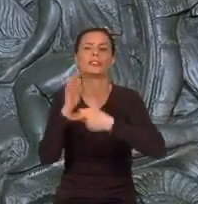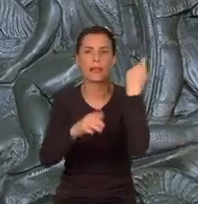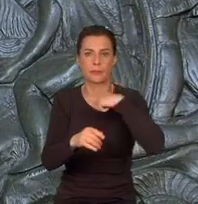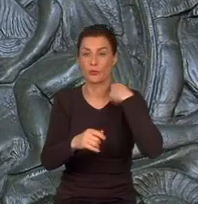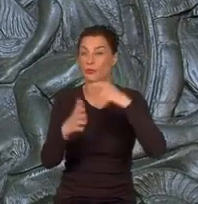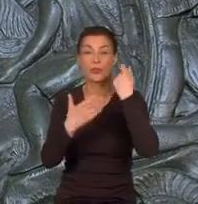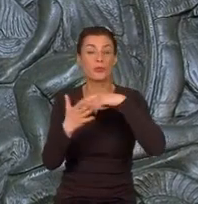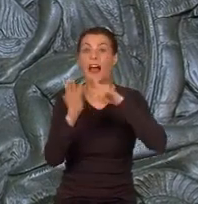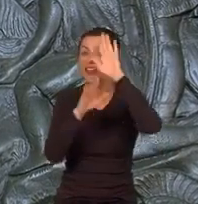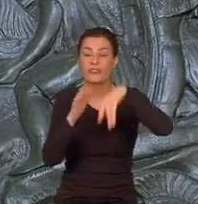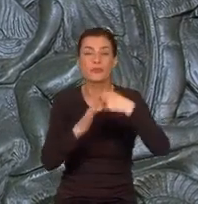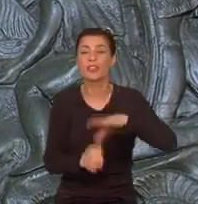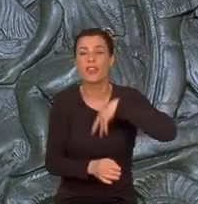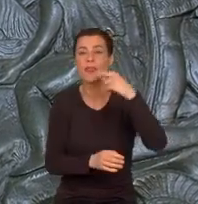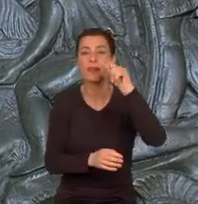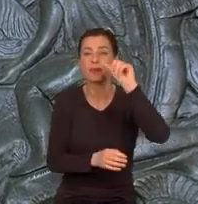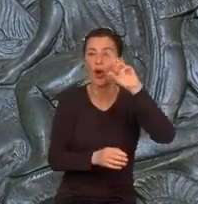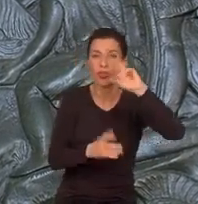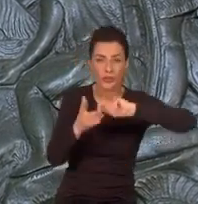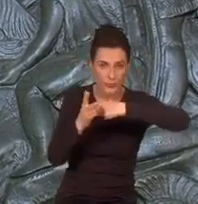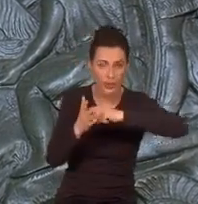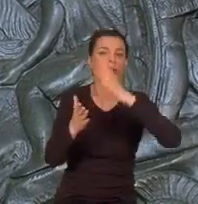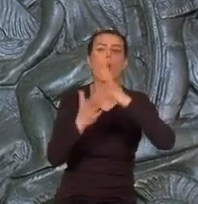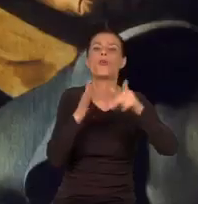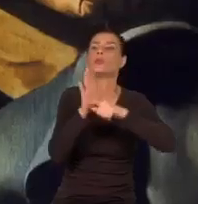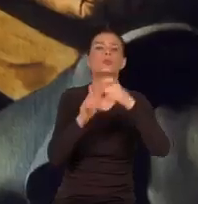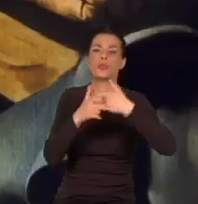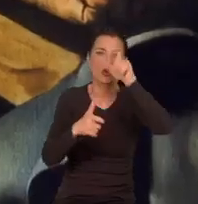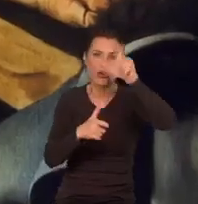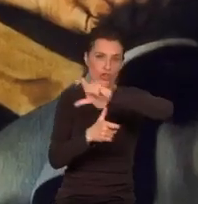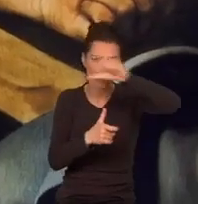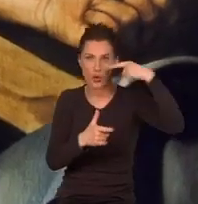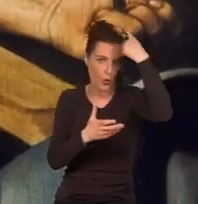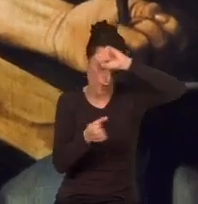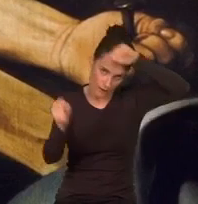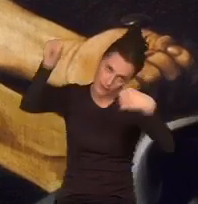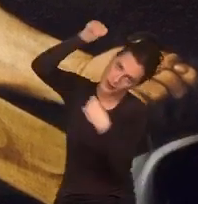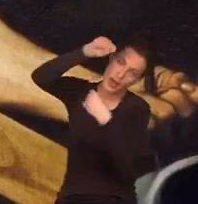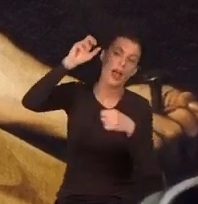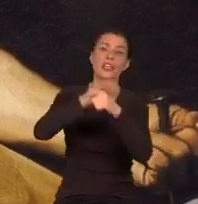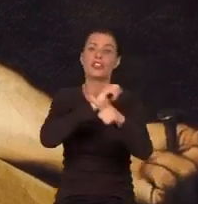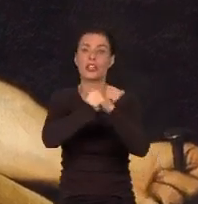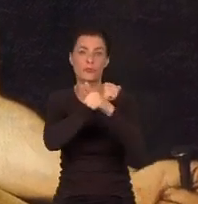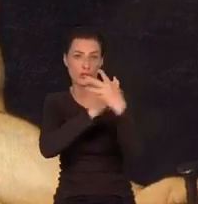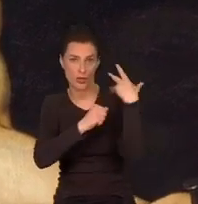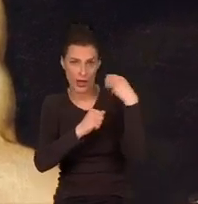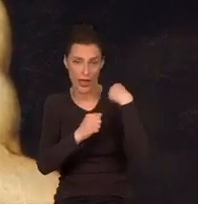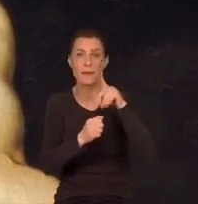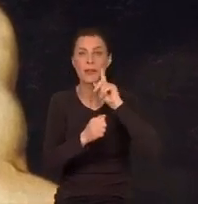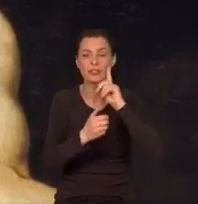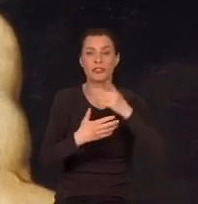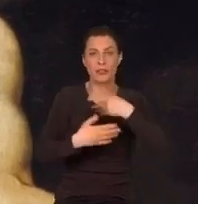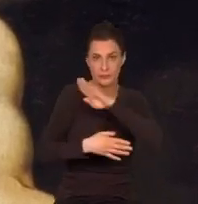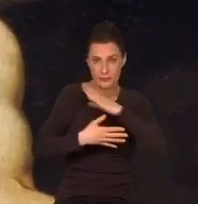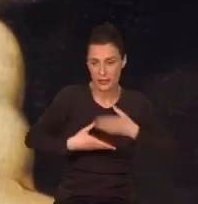Stracił świętego Piotra, krzyżując go głową w dół. Ciało 70-latka wydano jego przyjaciółom do